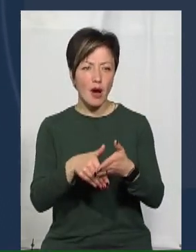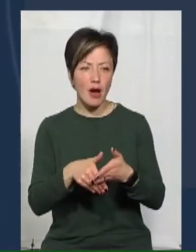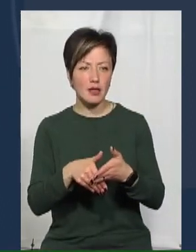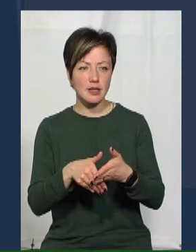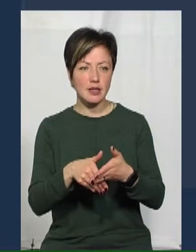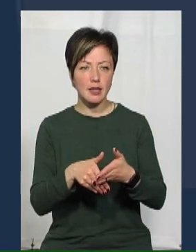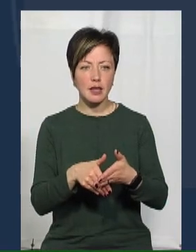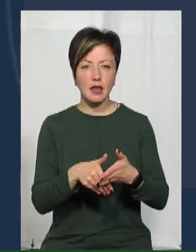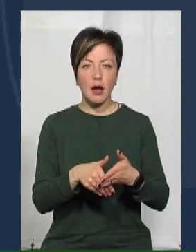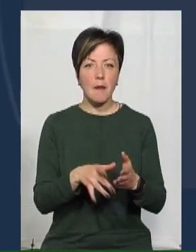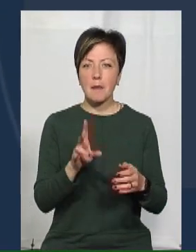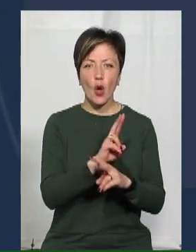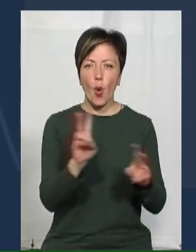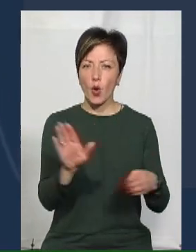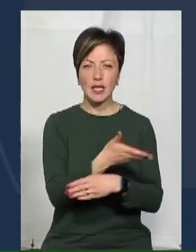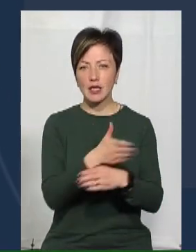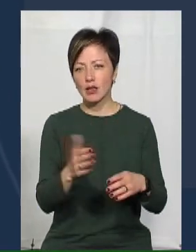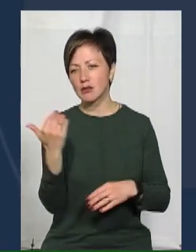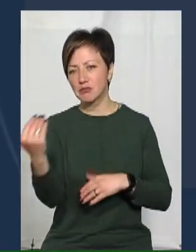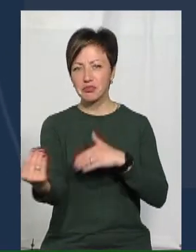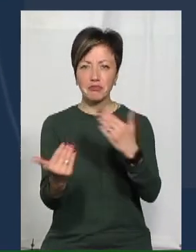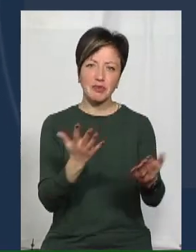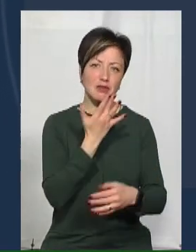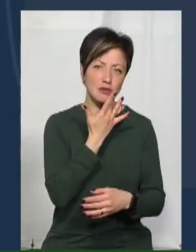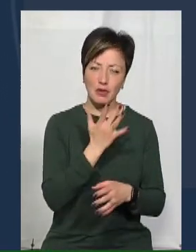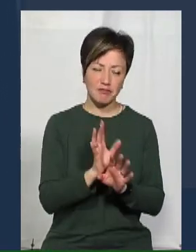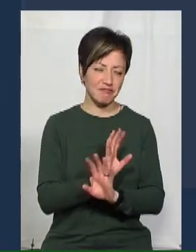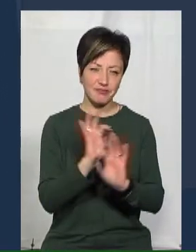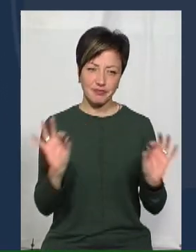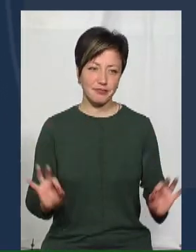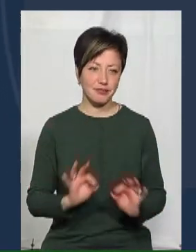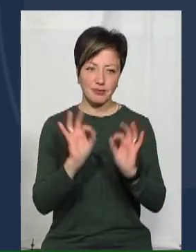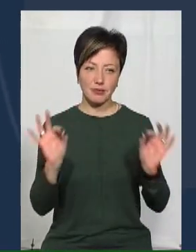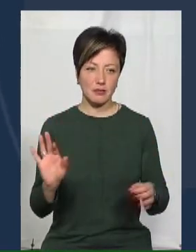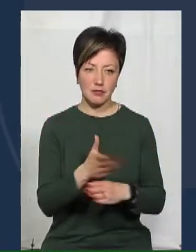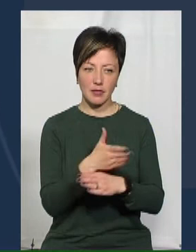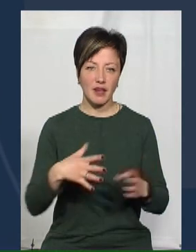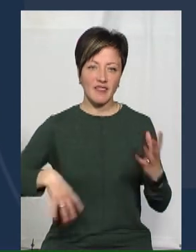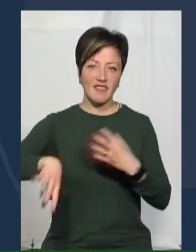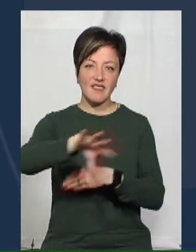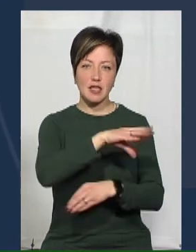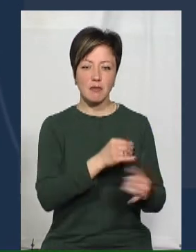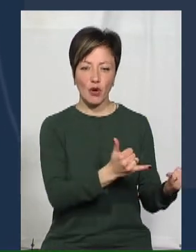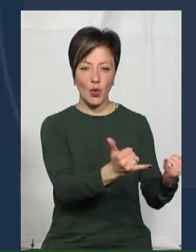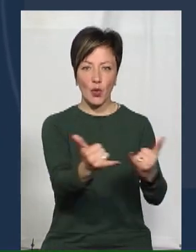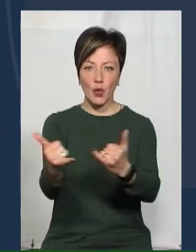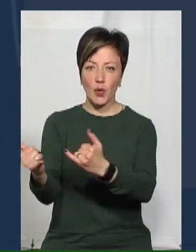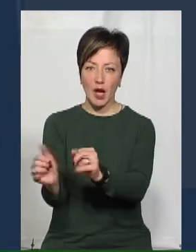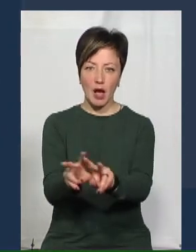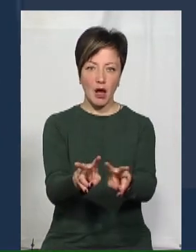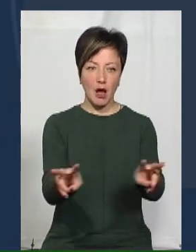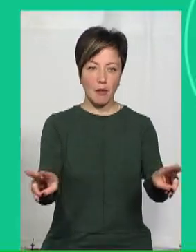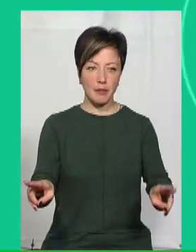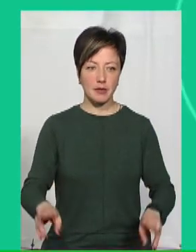Тобто, ми не ділимо нікого, чи то роми, чи інші національності. Ми всім надаємо послуги в межах наших